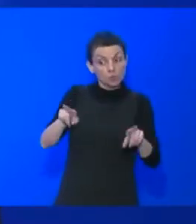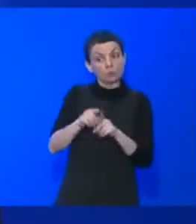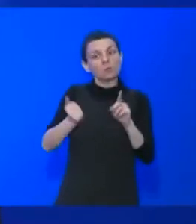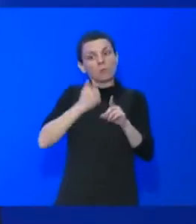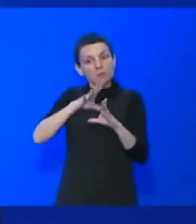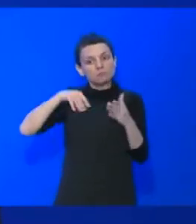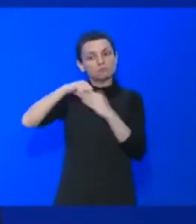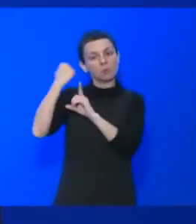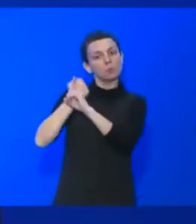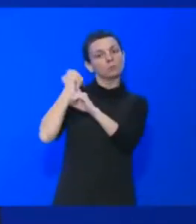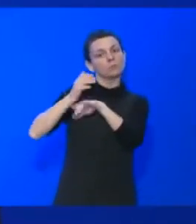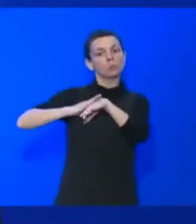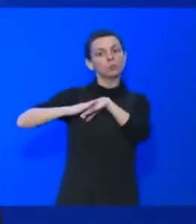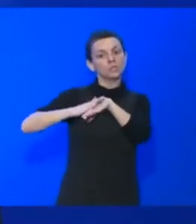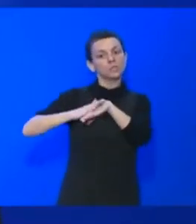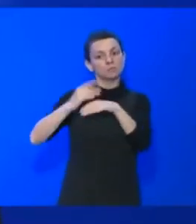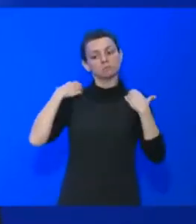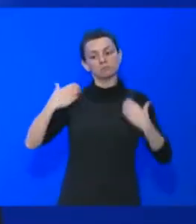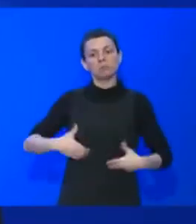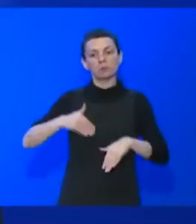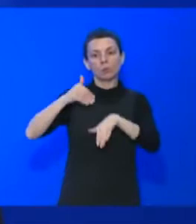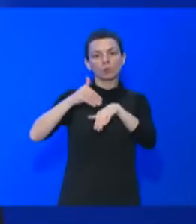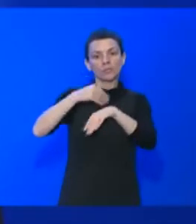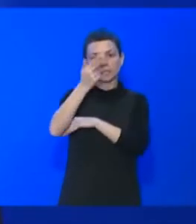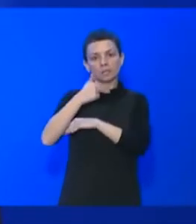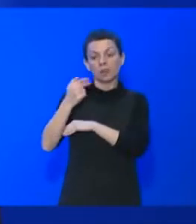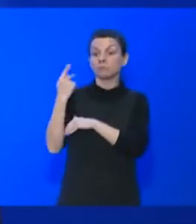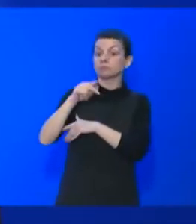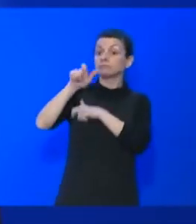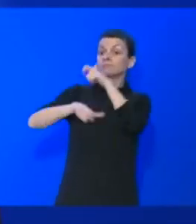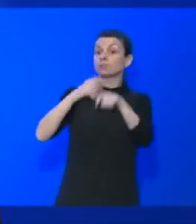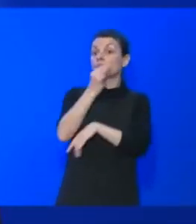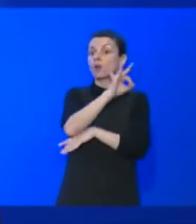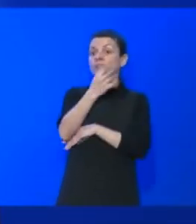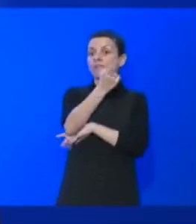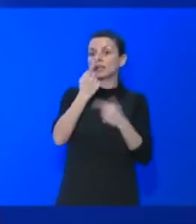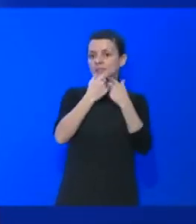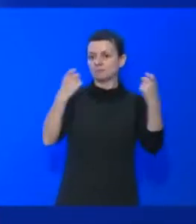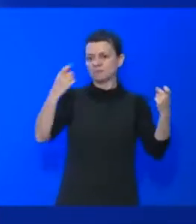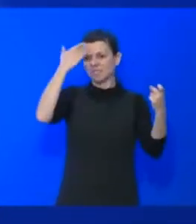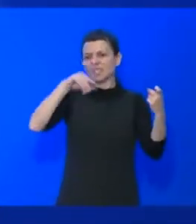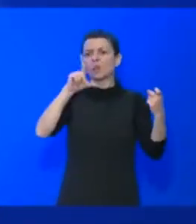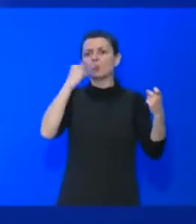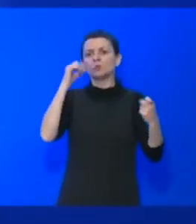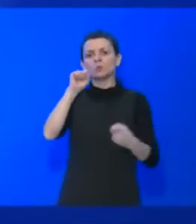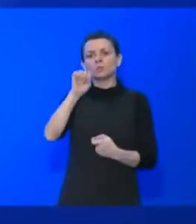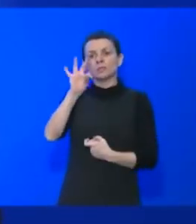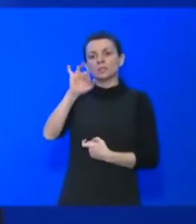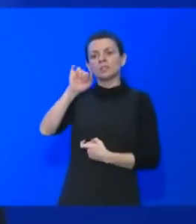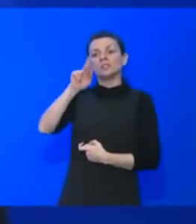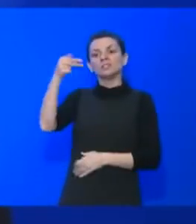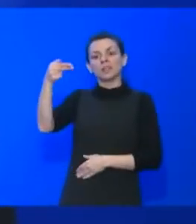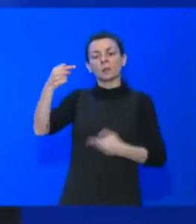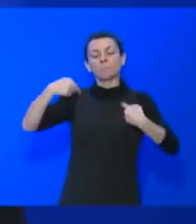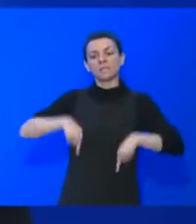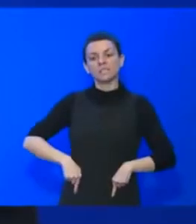militante politique. Je suis membre du Conseil national des Français de la diversité créé par Olivier Stirn. Monsieur le ministre Olivier Stirn,